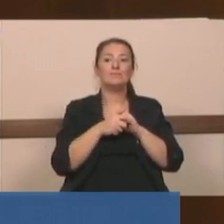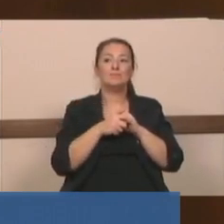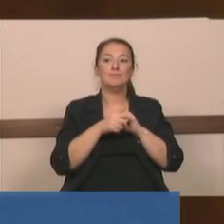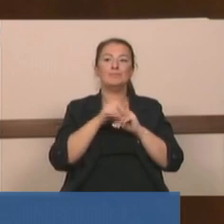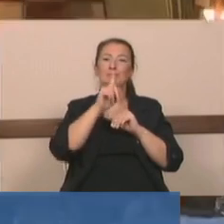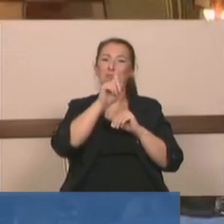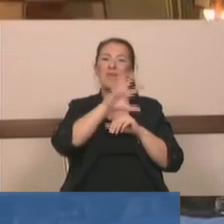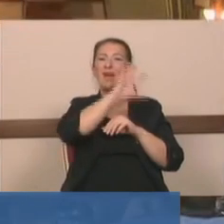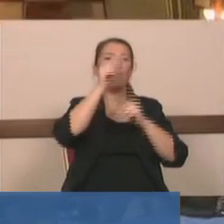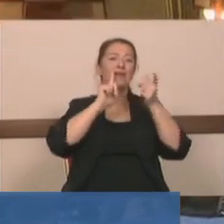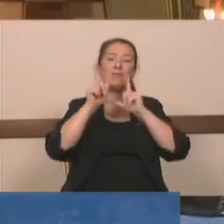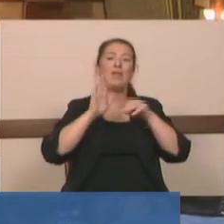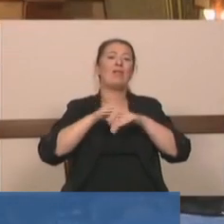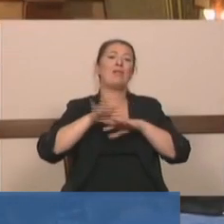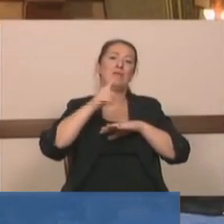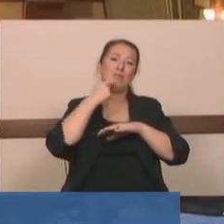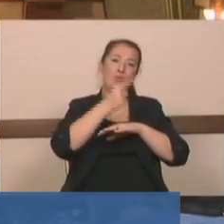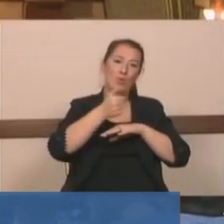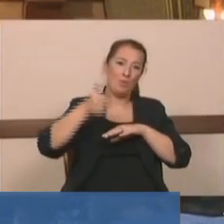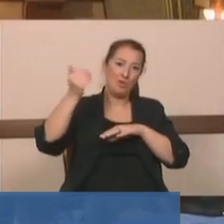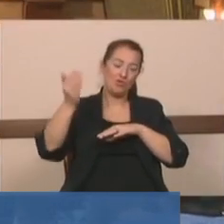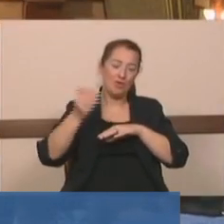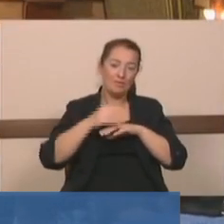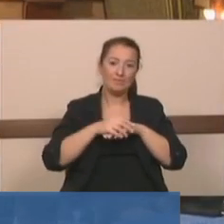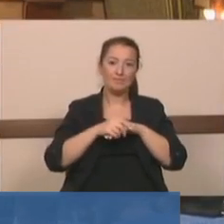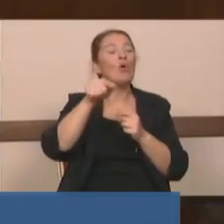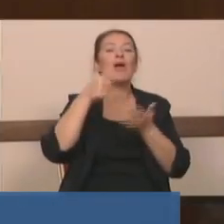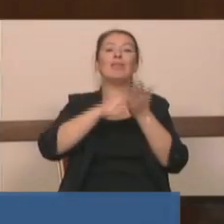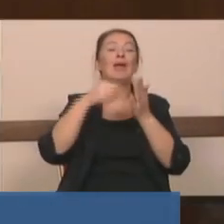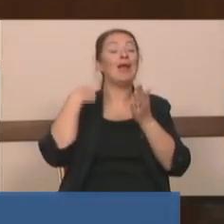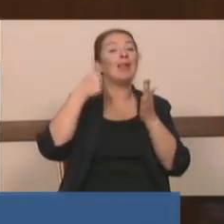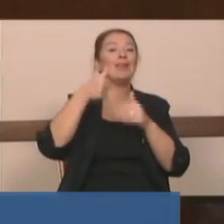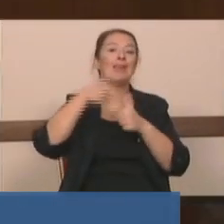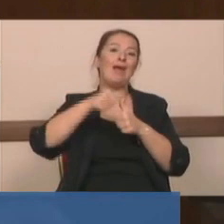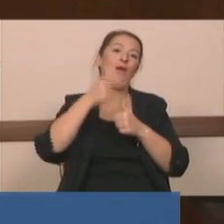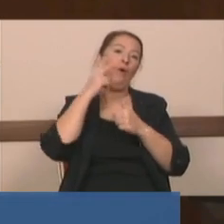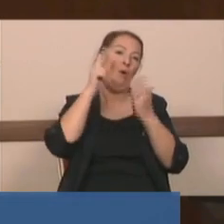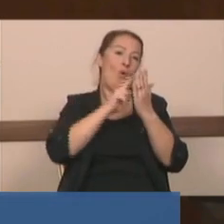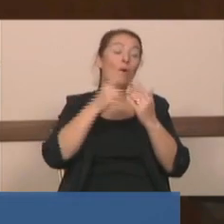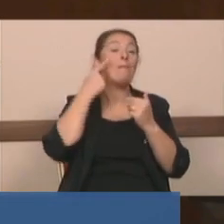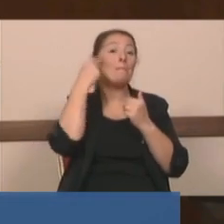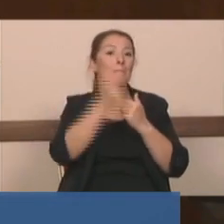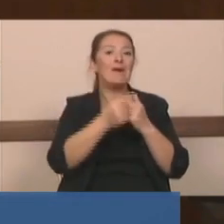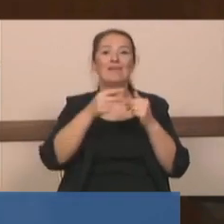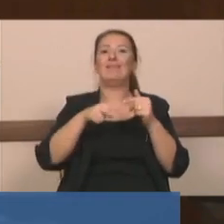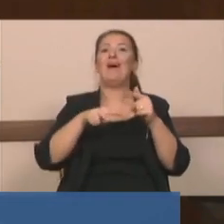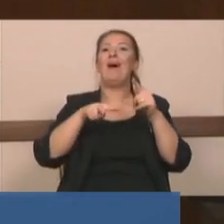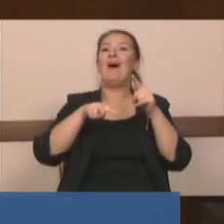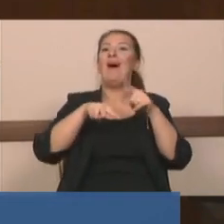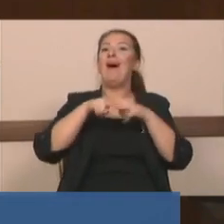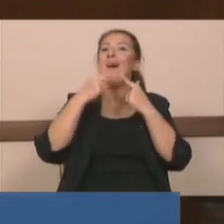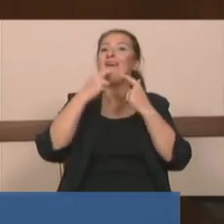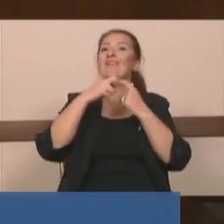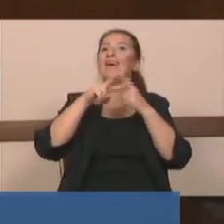edin arkadaşlar. Başkan bir şey ver de biz de kurturalım siz de kurtuluşundan. Bakın Avrasya Tüneli. Altmış sekiz